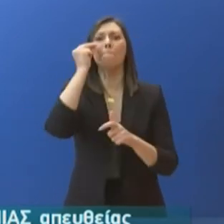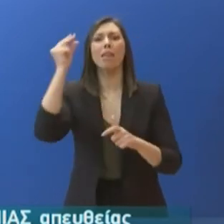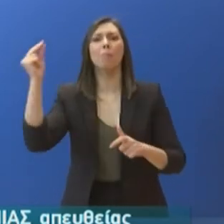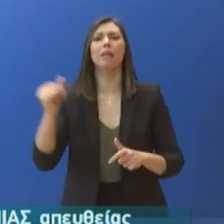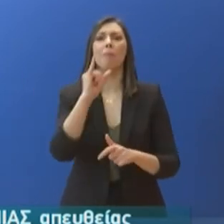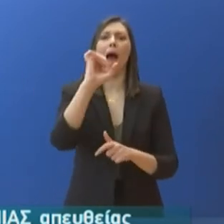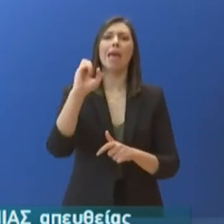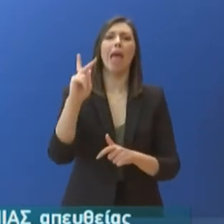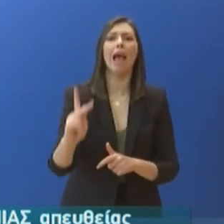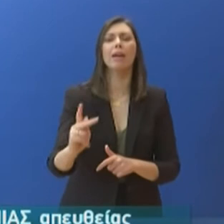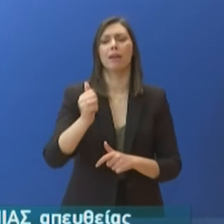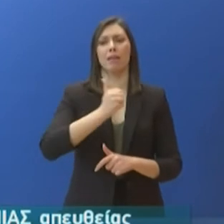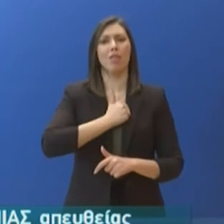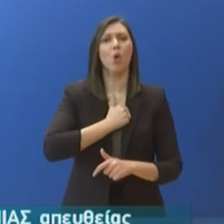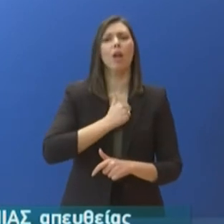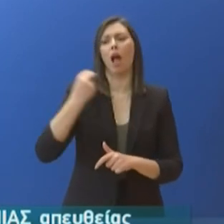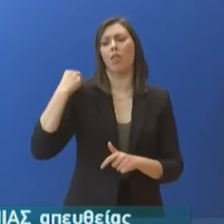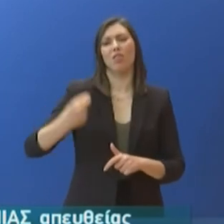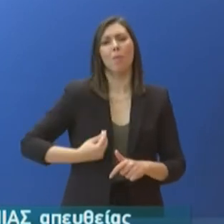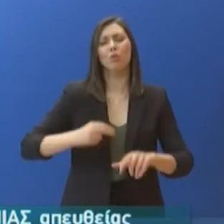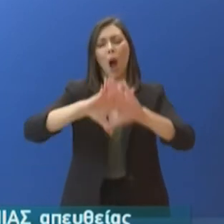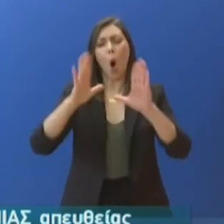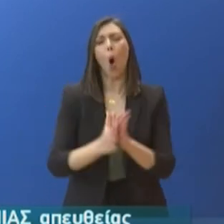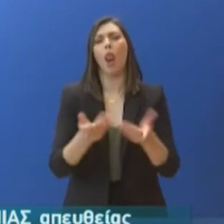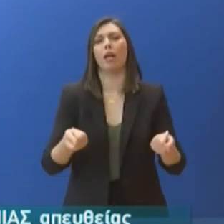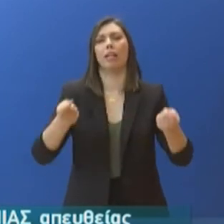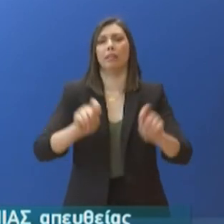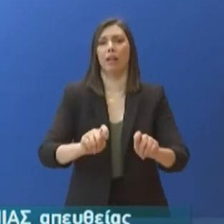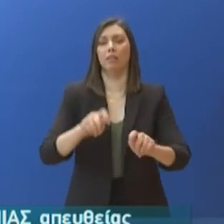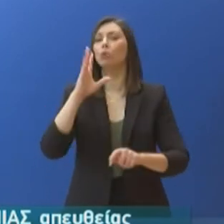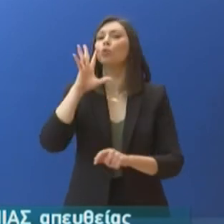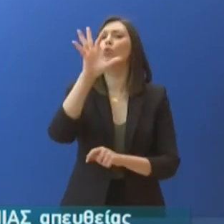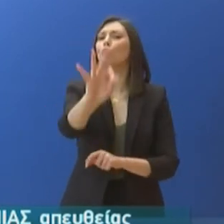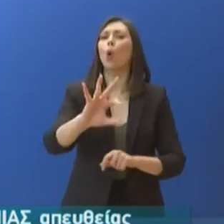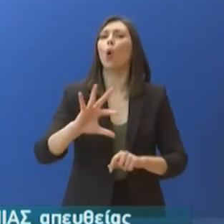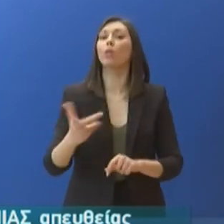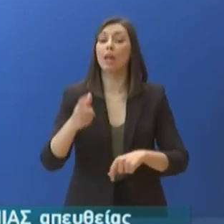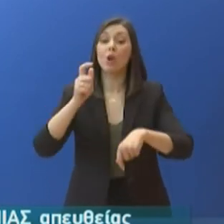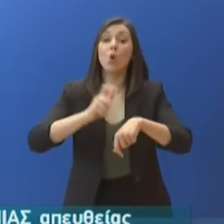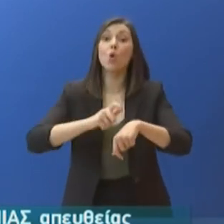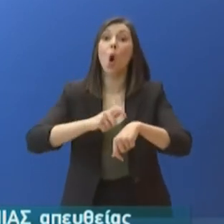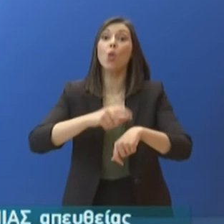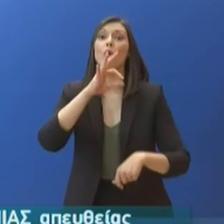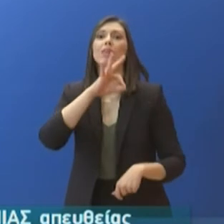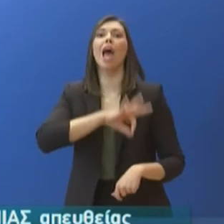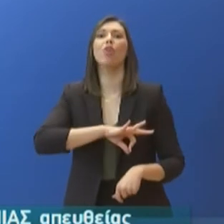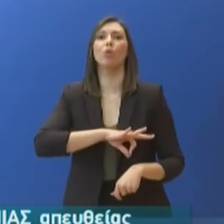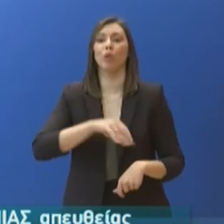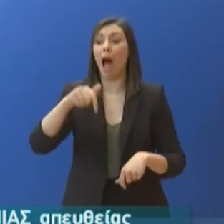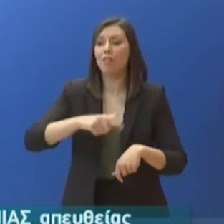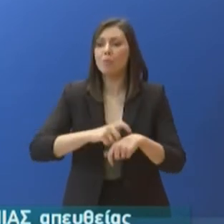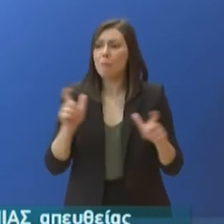ιδιωτικά και δημόσια. Στόχος μας είναι να εξοποιήσουμε το χρόνο που κερδίζουμε ελέγχοντας την επέκταση της επιδημίας για να